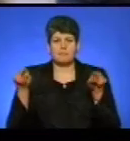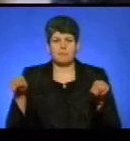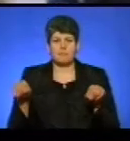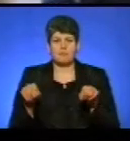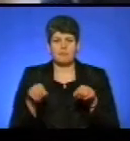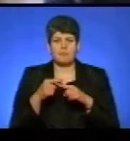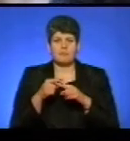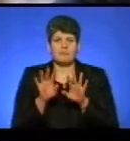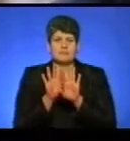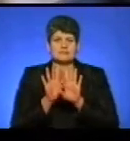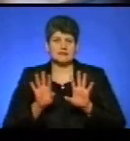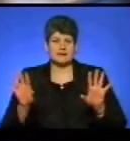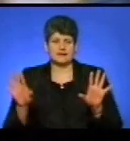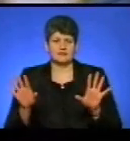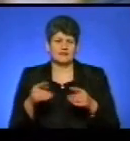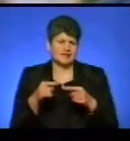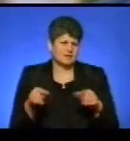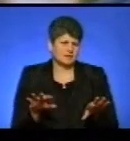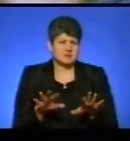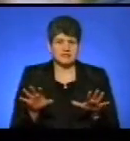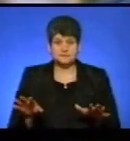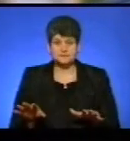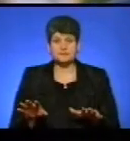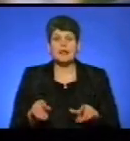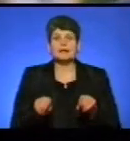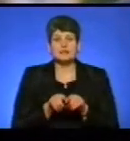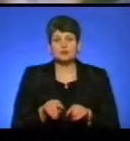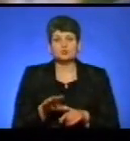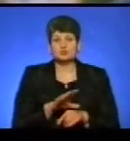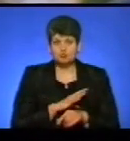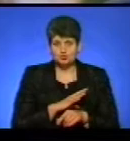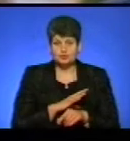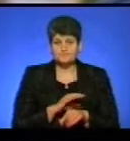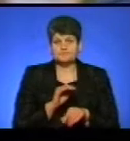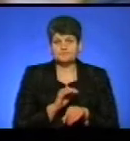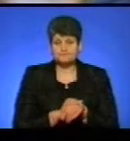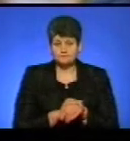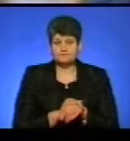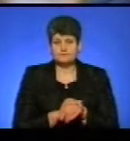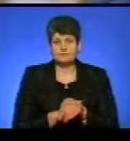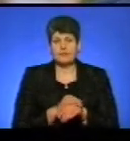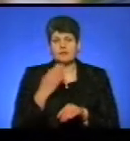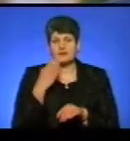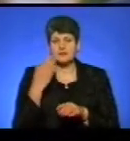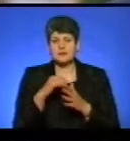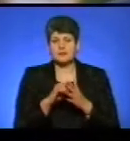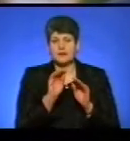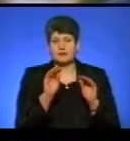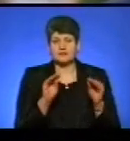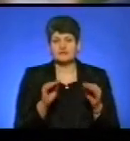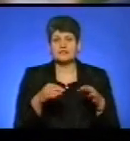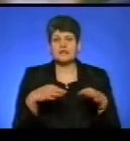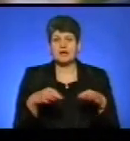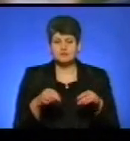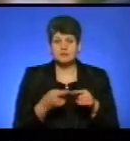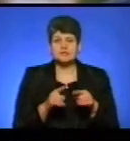і інші не встановлені місця. Так само було зафіксовано розміщення агітаційних матеріалів в громадському транспорті,